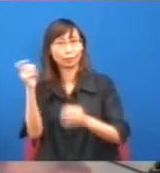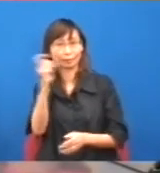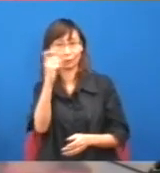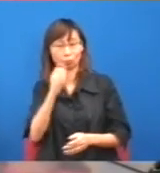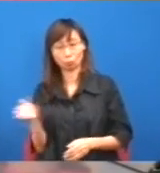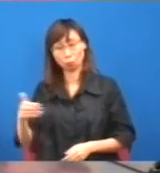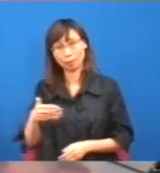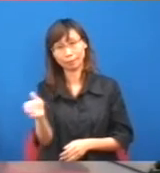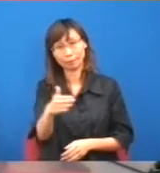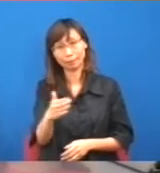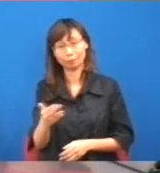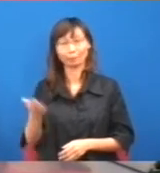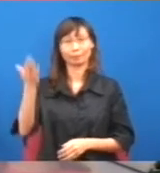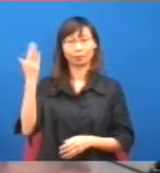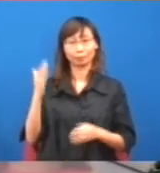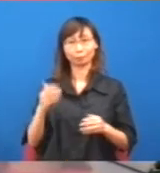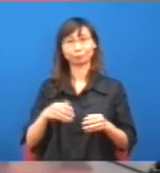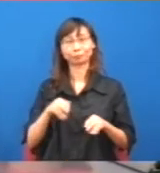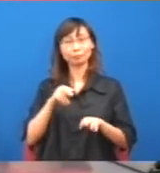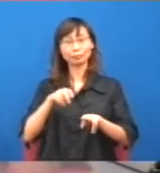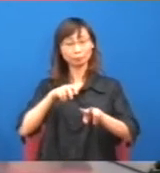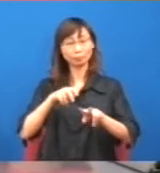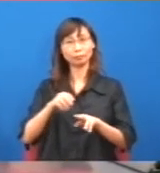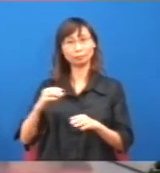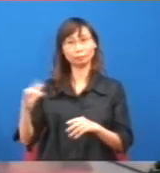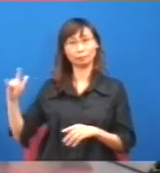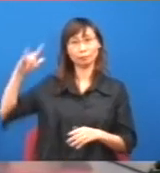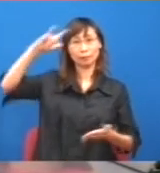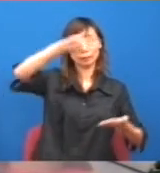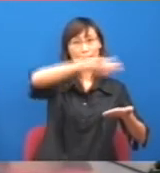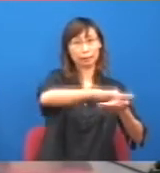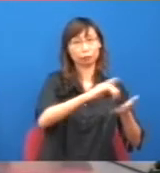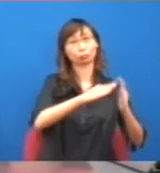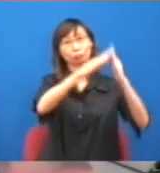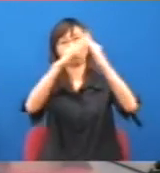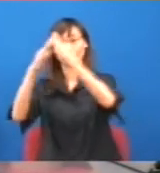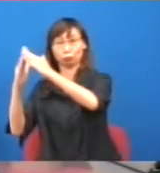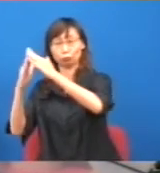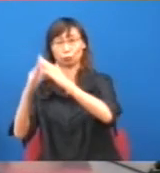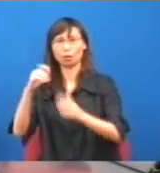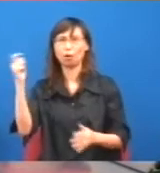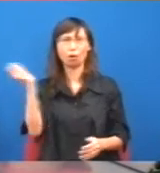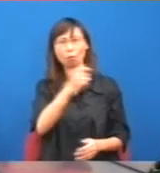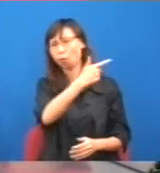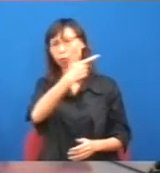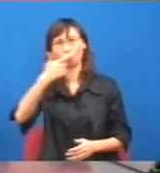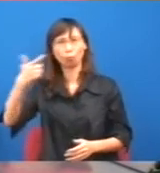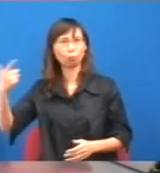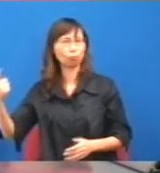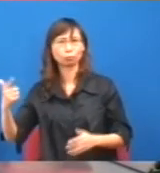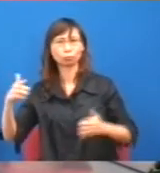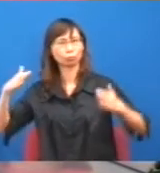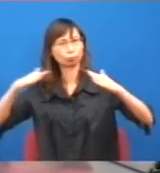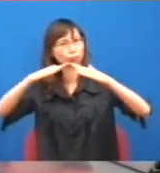機場,一搬了之後,就報廢了很多東西,因為他以前那裏,很多就是那裏做貨運,那樣的,